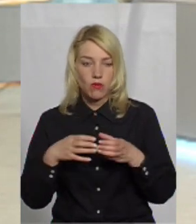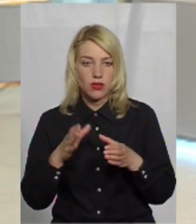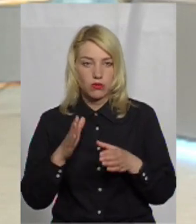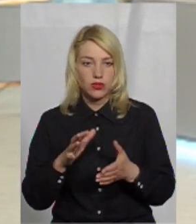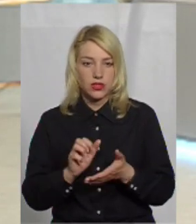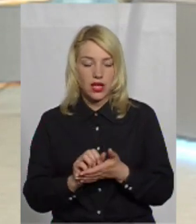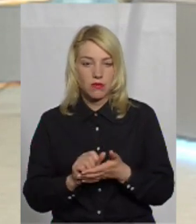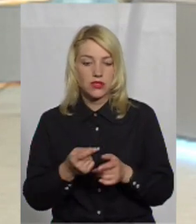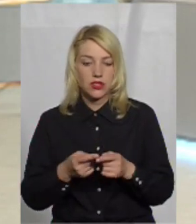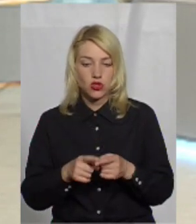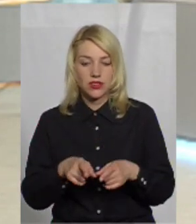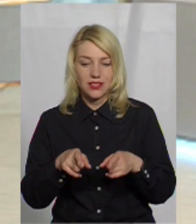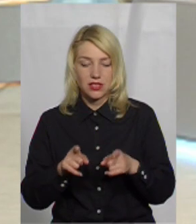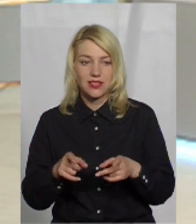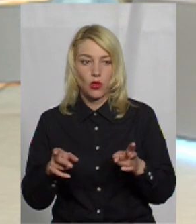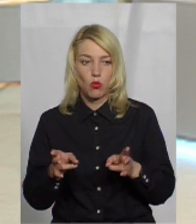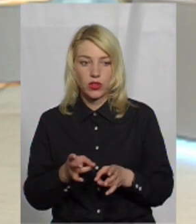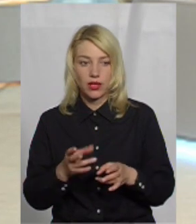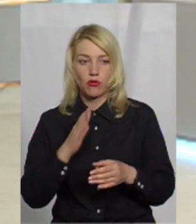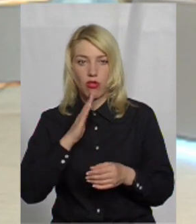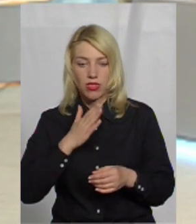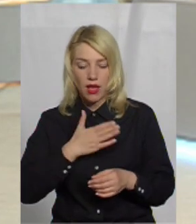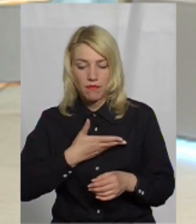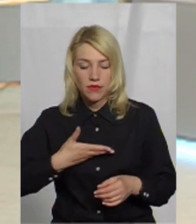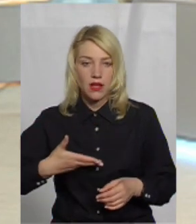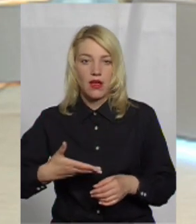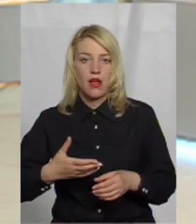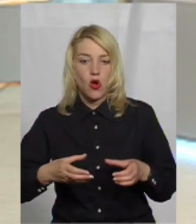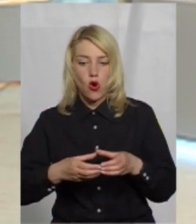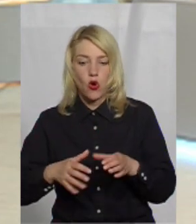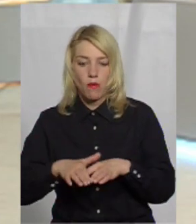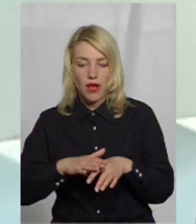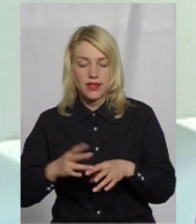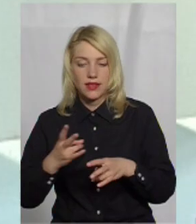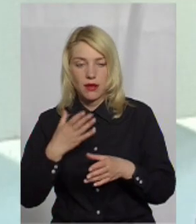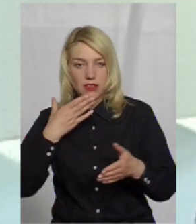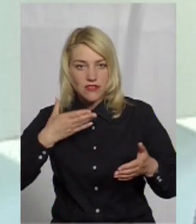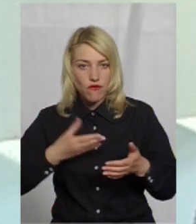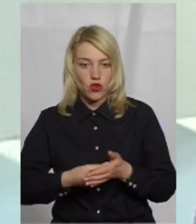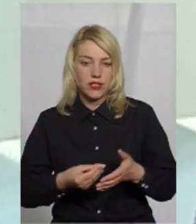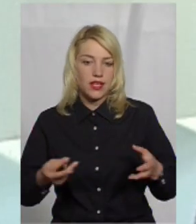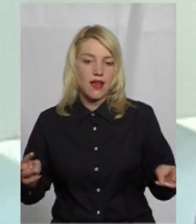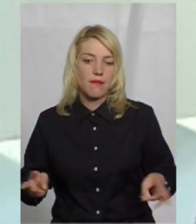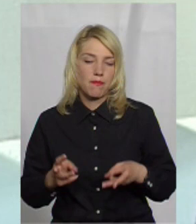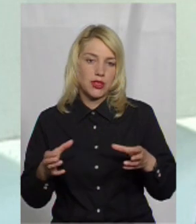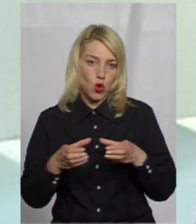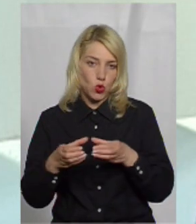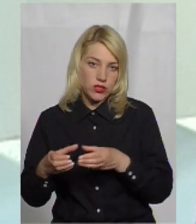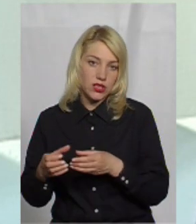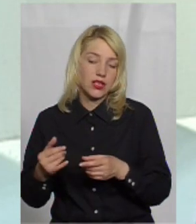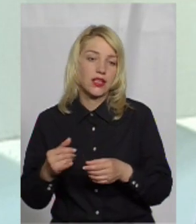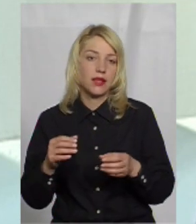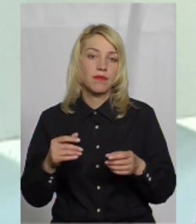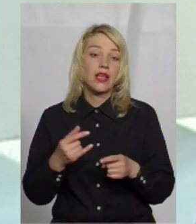займатися, і що це дійсно потрібно нам в громаді мати свій аварійно-рятувальний підрозділ. Коли ми цього добилися,